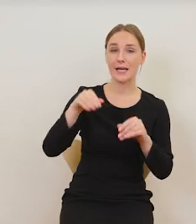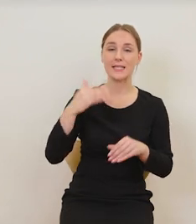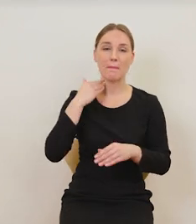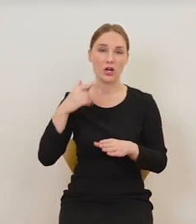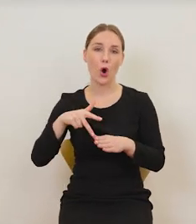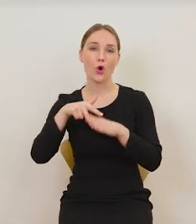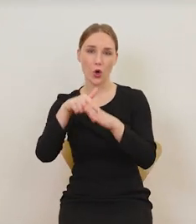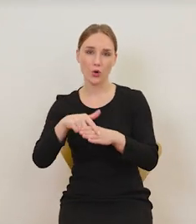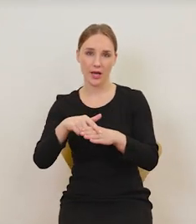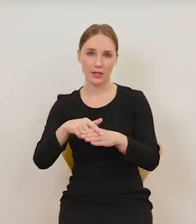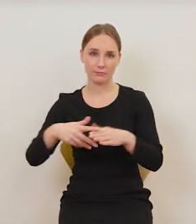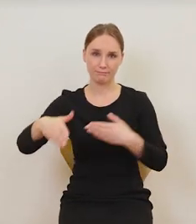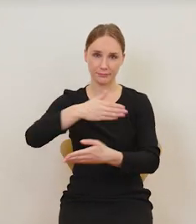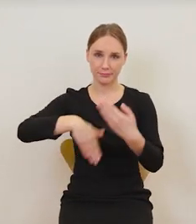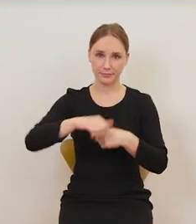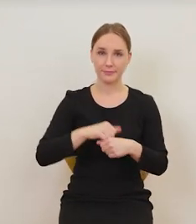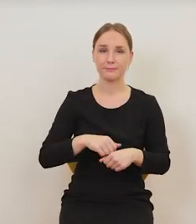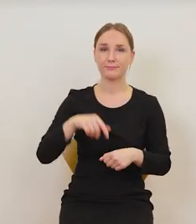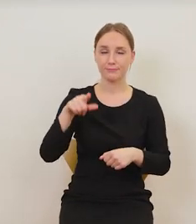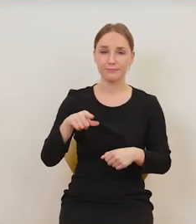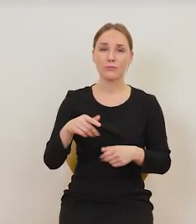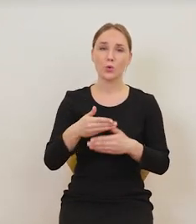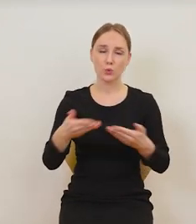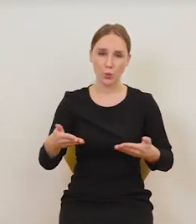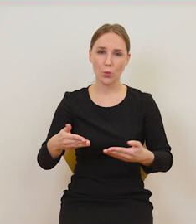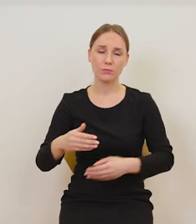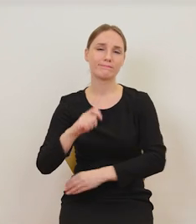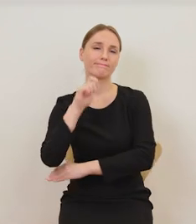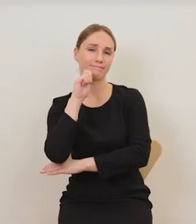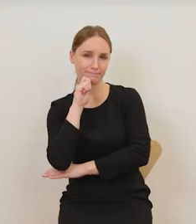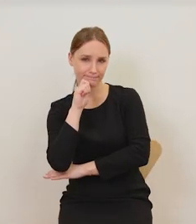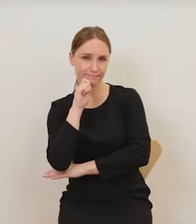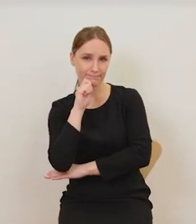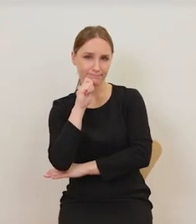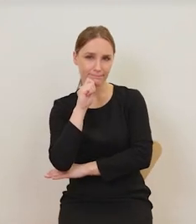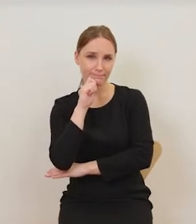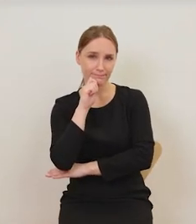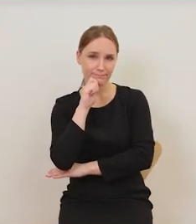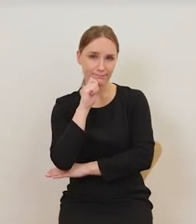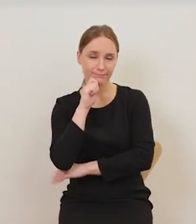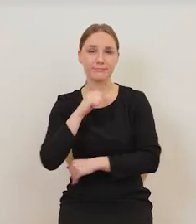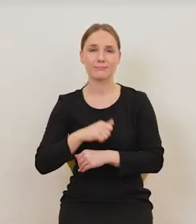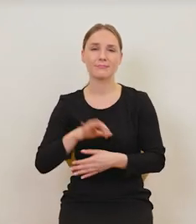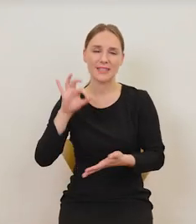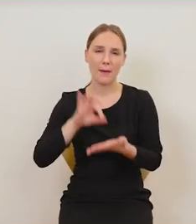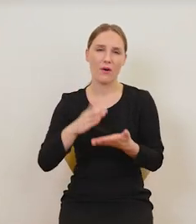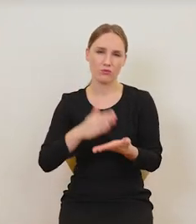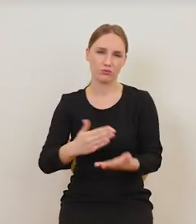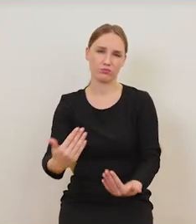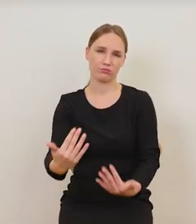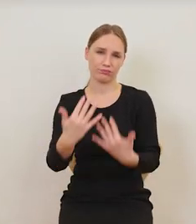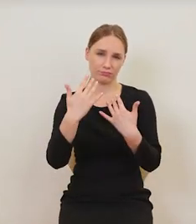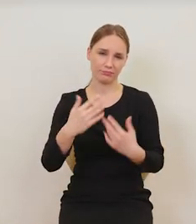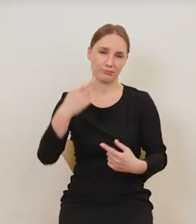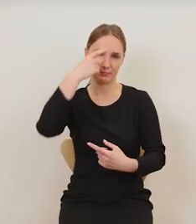widać już oparty z papierosem w ustach, oparty o stół, zapewne głęboko pod wpływem. I ten Métive,